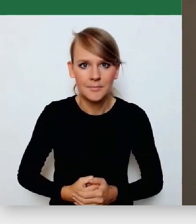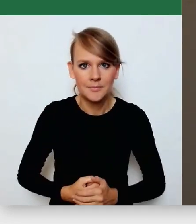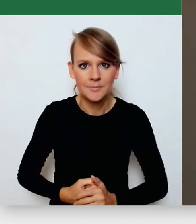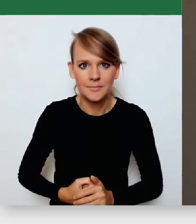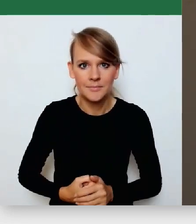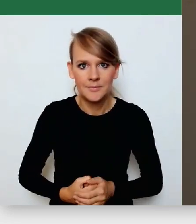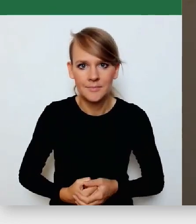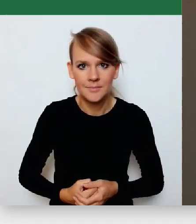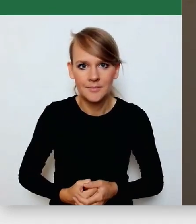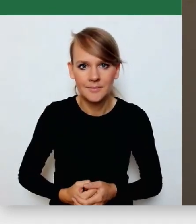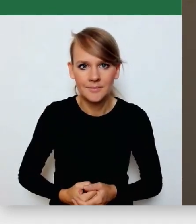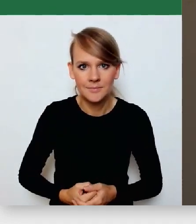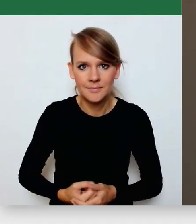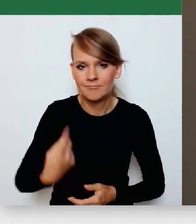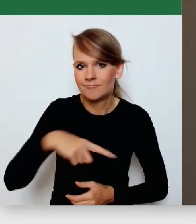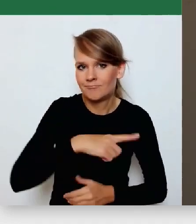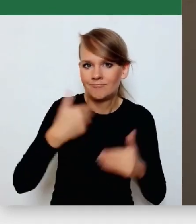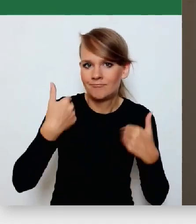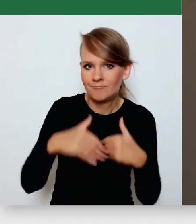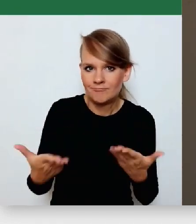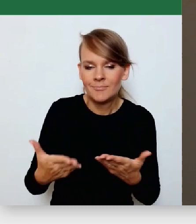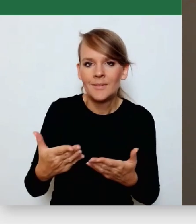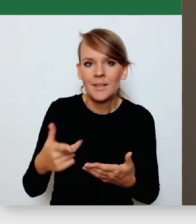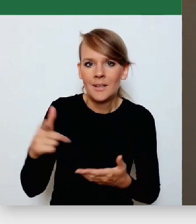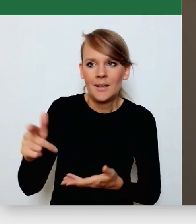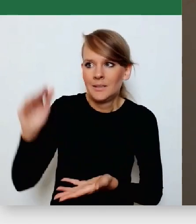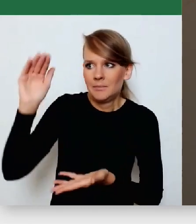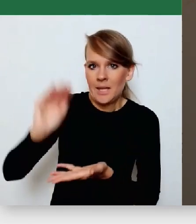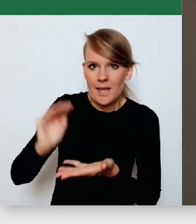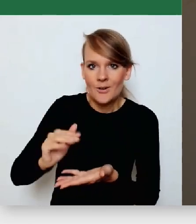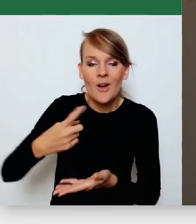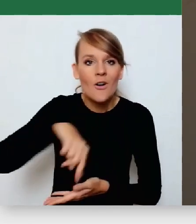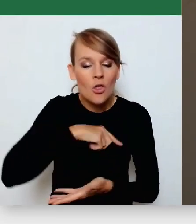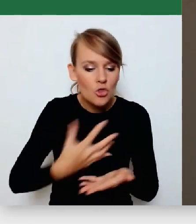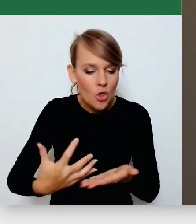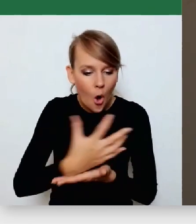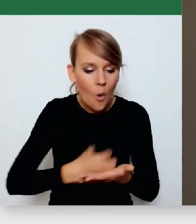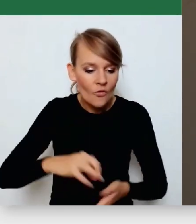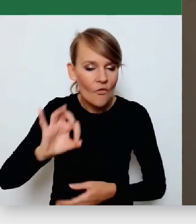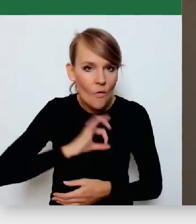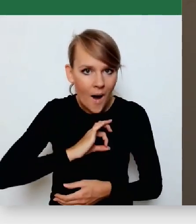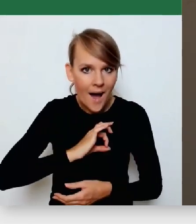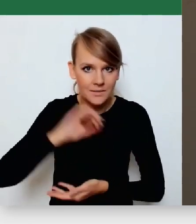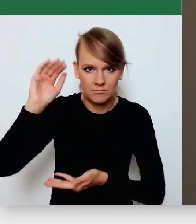ograniczania nam naszych dochodów własnych, bo gdybyśmy mieli je na poziomie